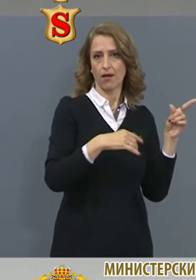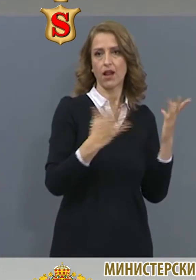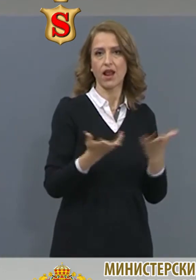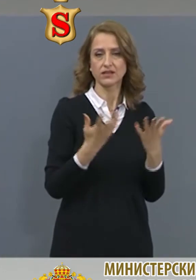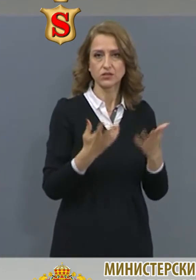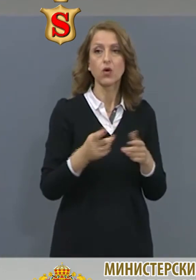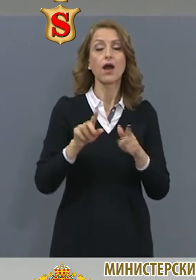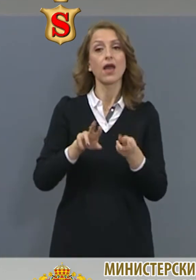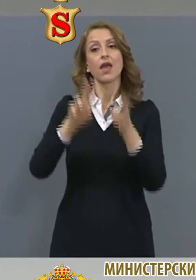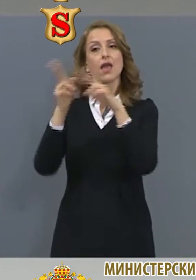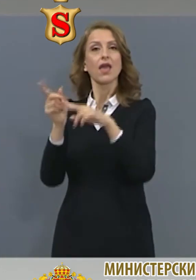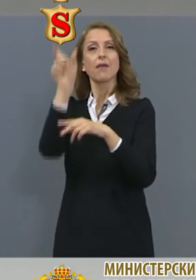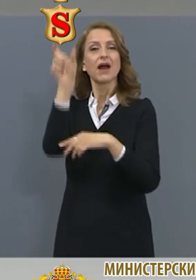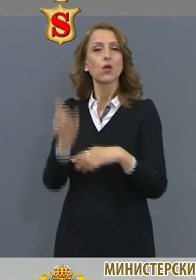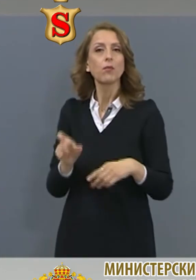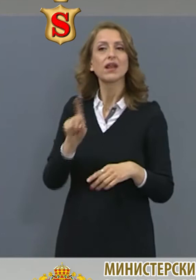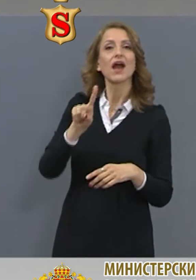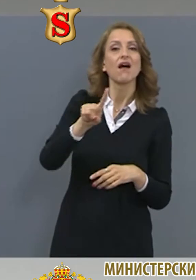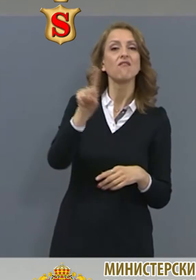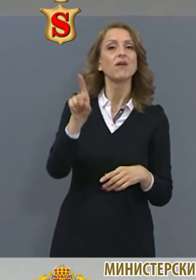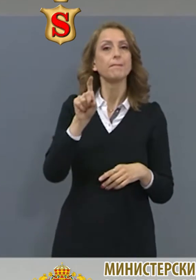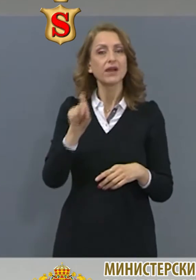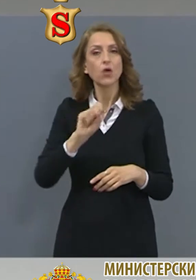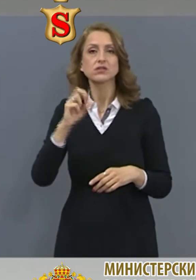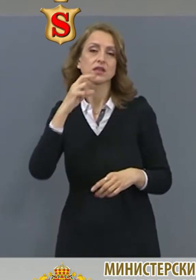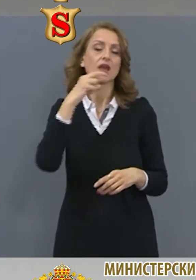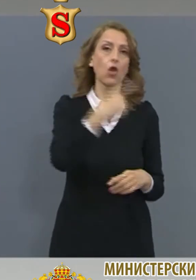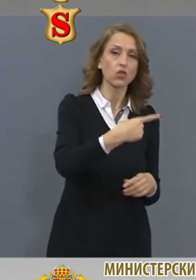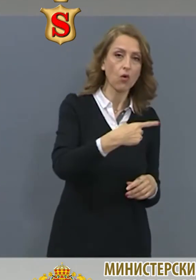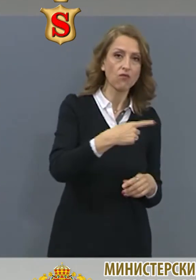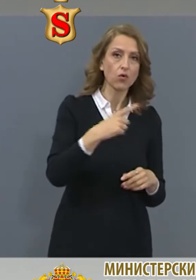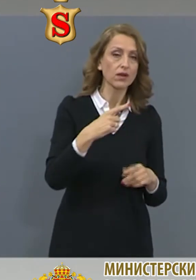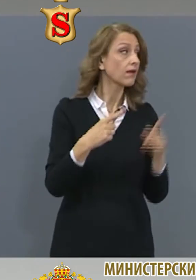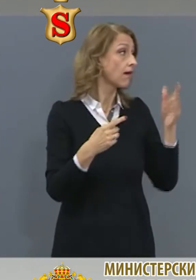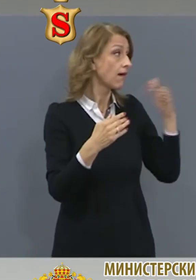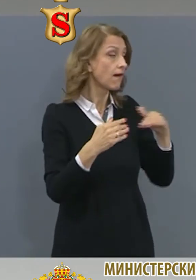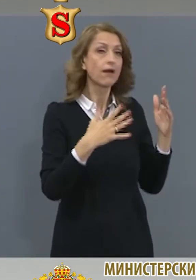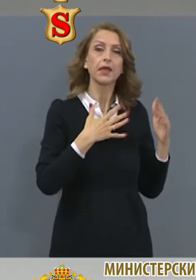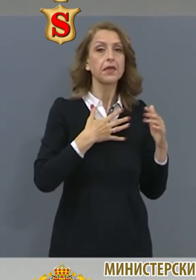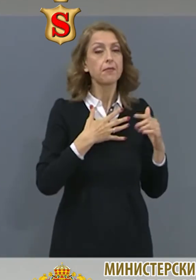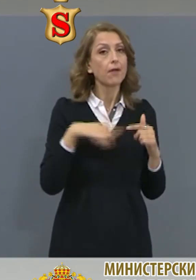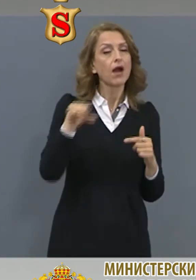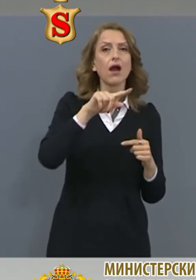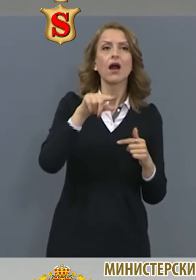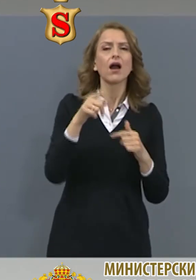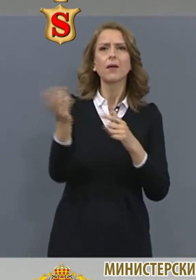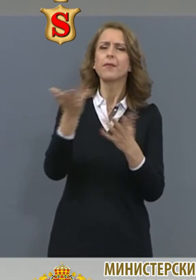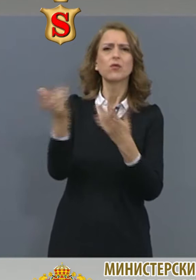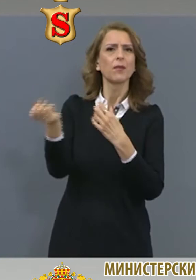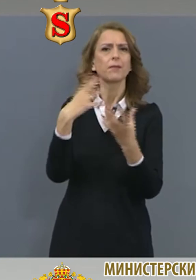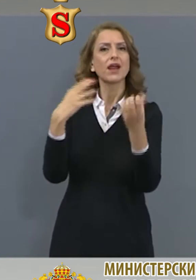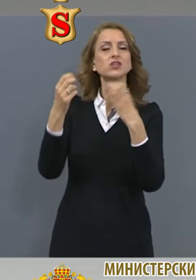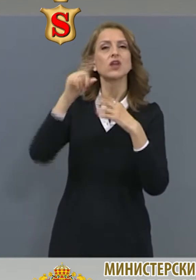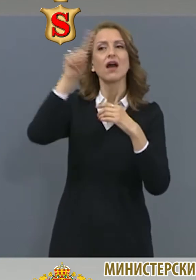В рубрика «Въпроси и отговори» сме разположили тези въпроси, които са ни изпратени от